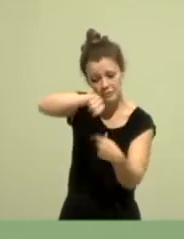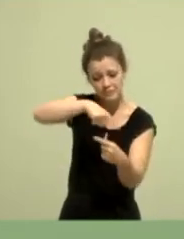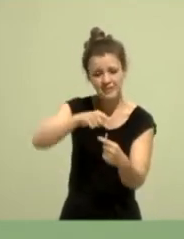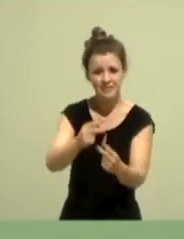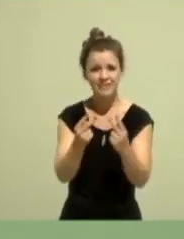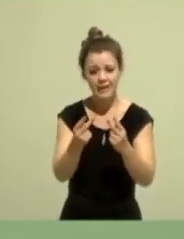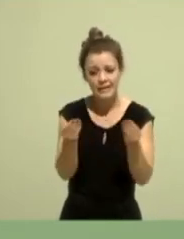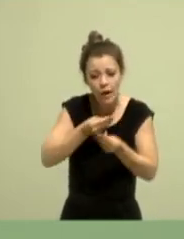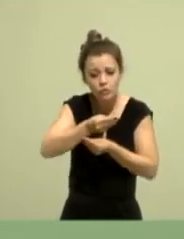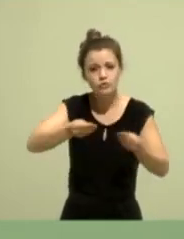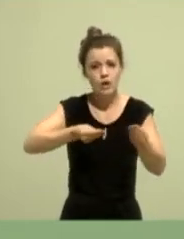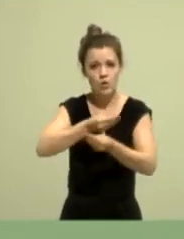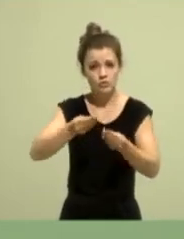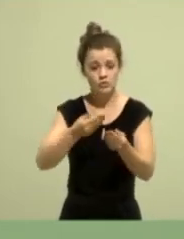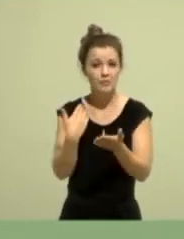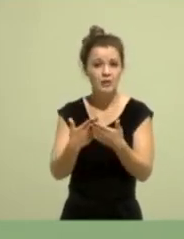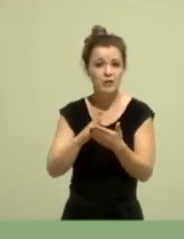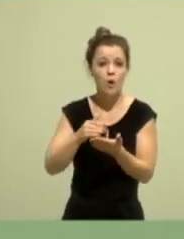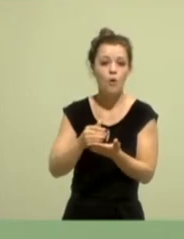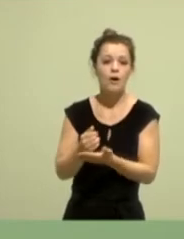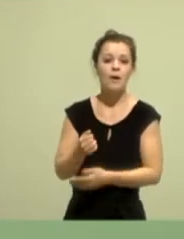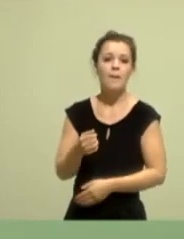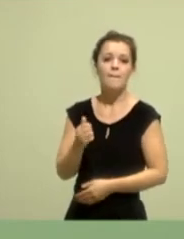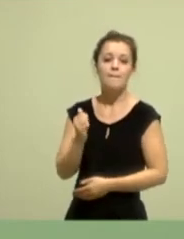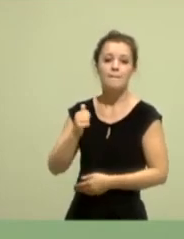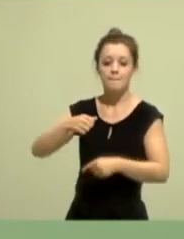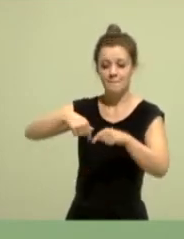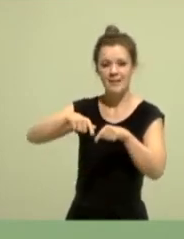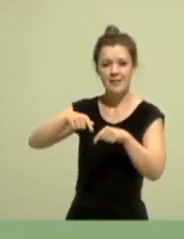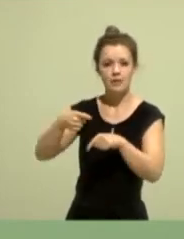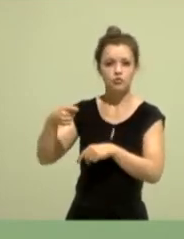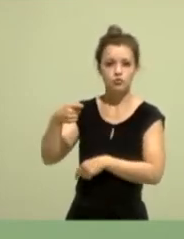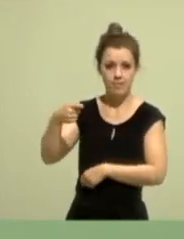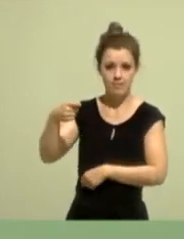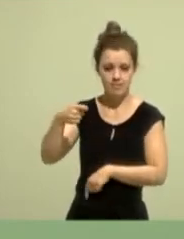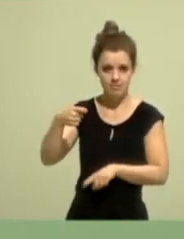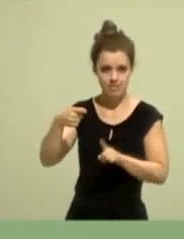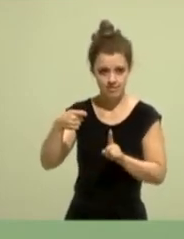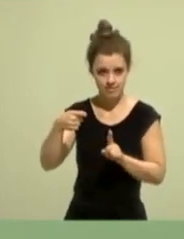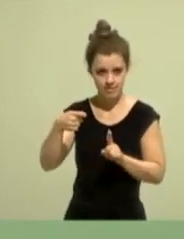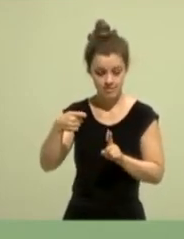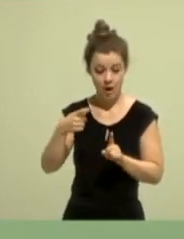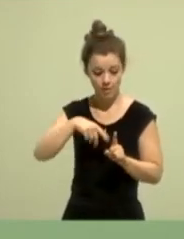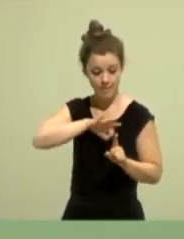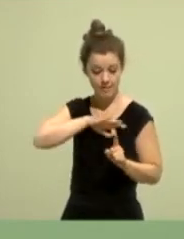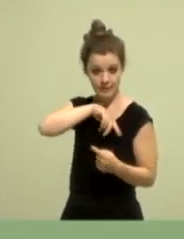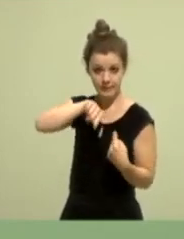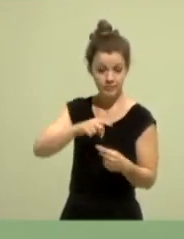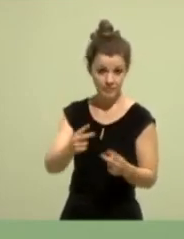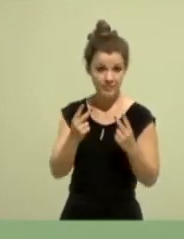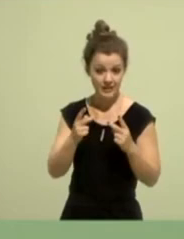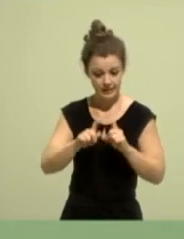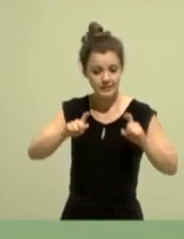dazu gehören auch Altmandatsspenden und auch wenn es im Kontext der Partei ist. Und ich finde gerade,